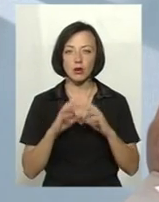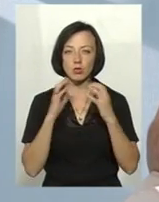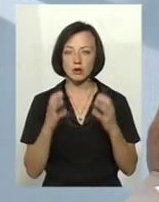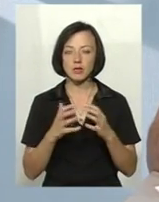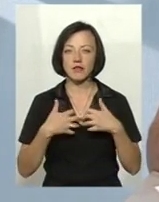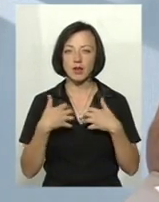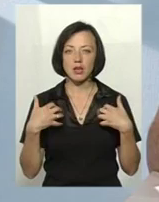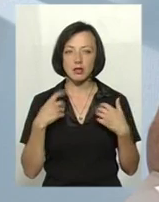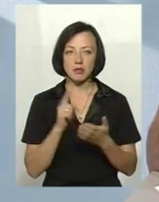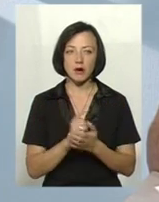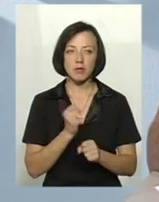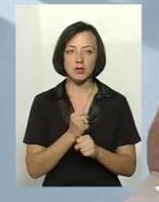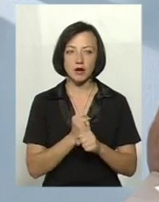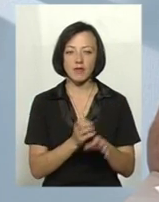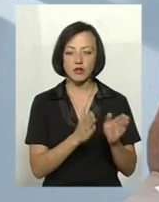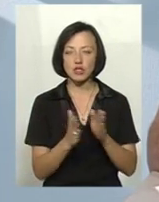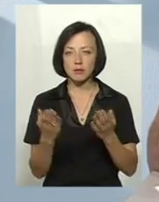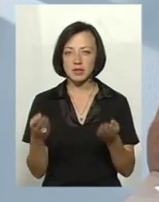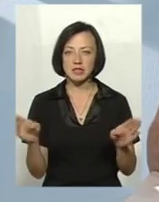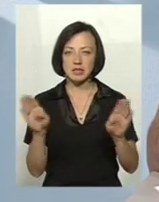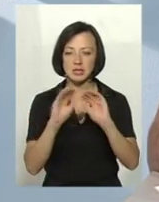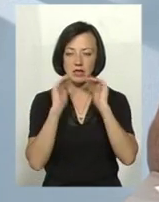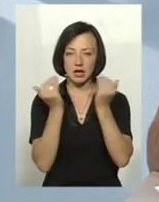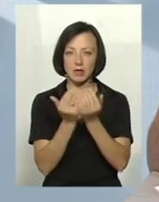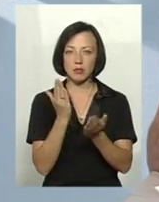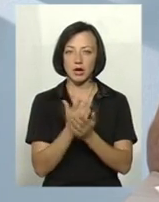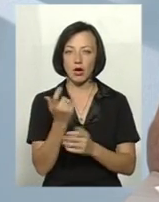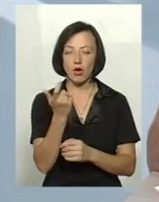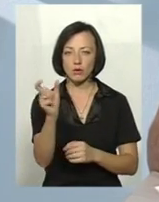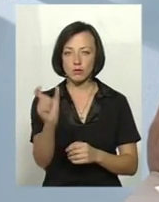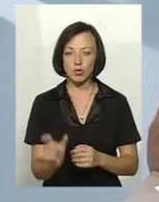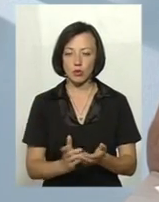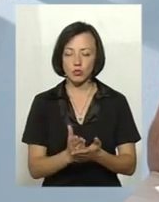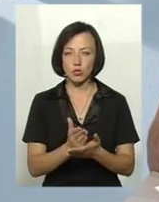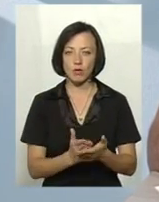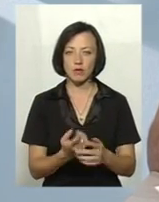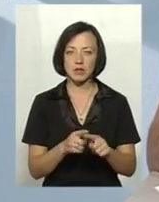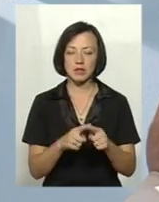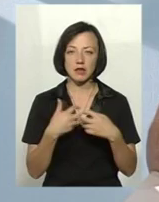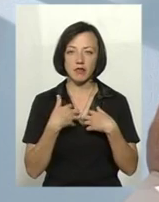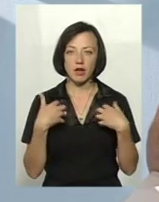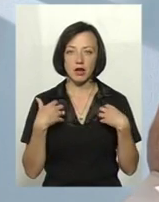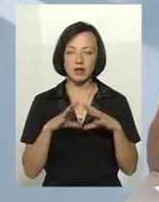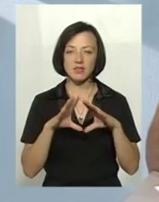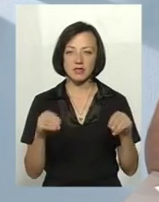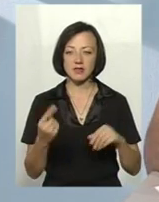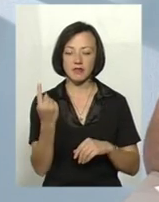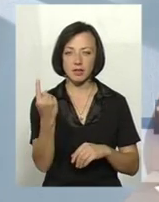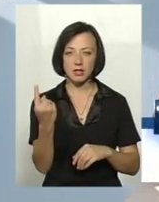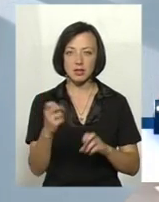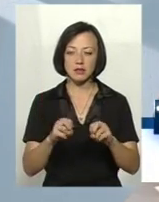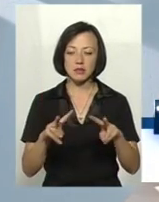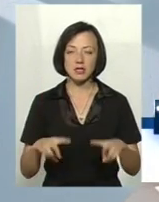має працювати в режимі закритому. Тобто, є господар, який обслуговує даних тварин, і лише він у